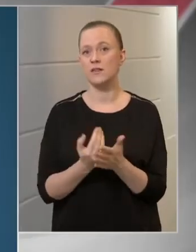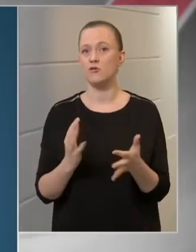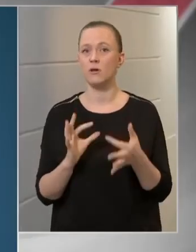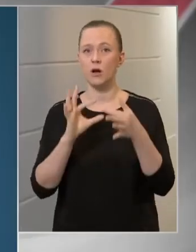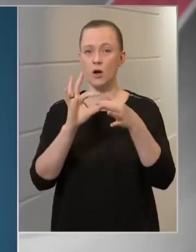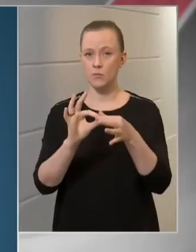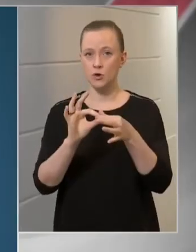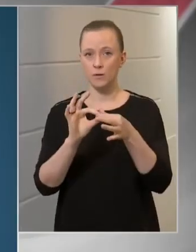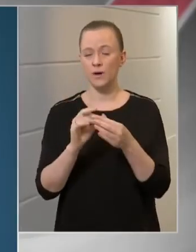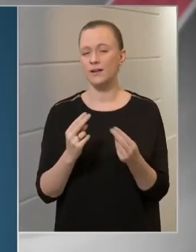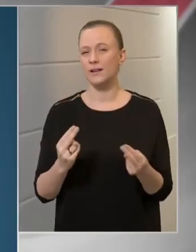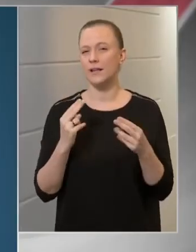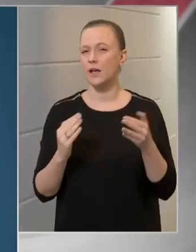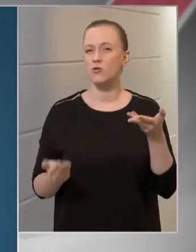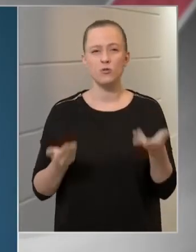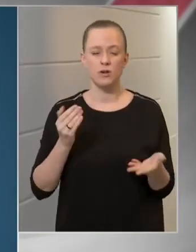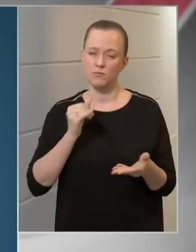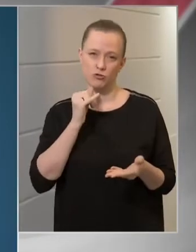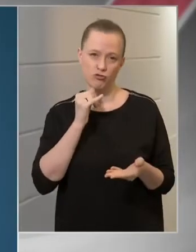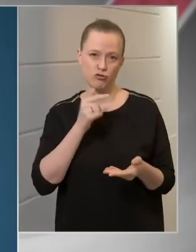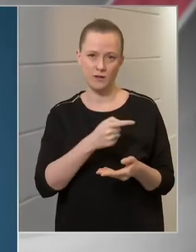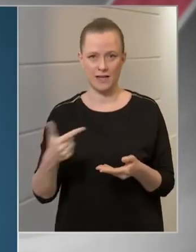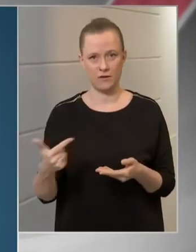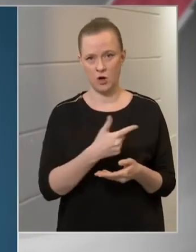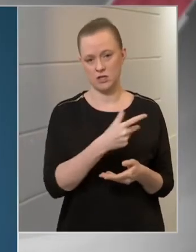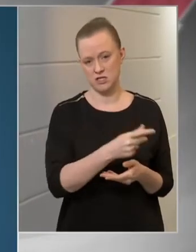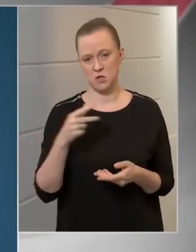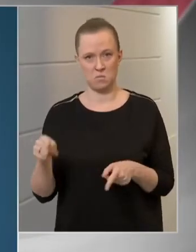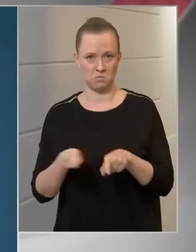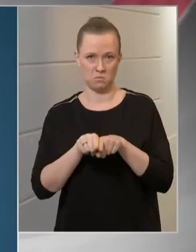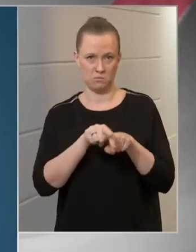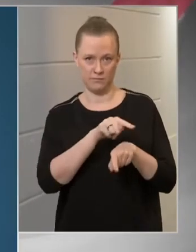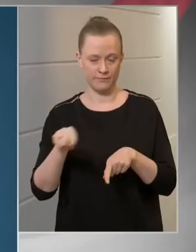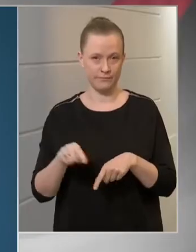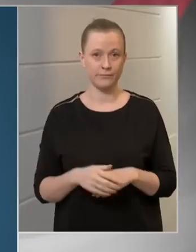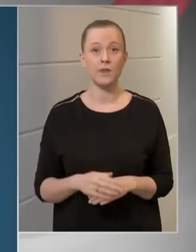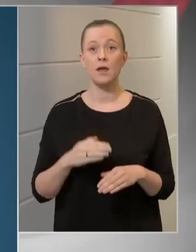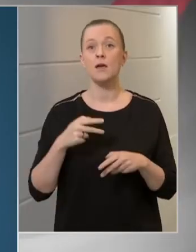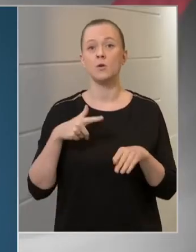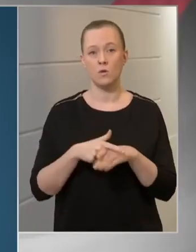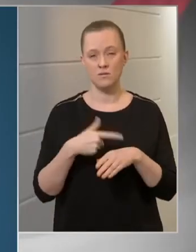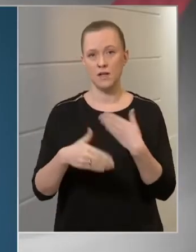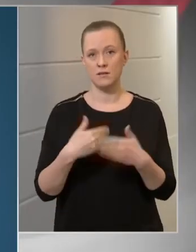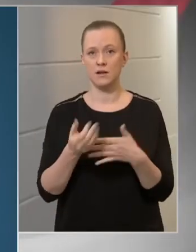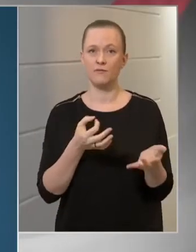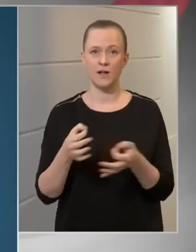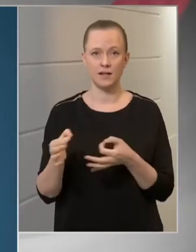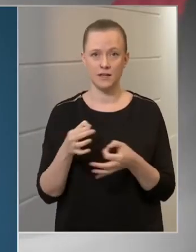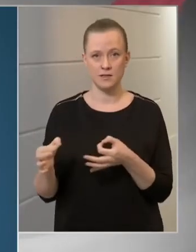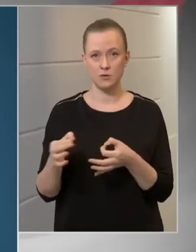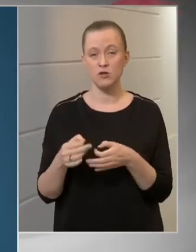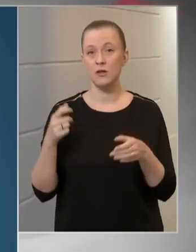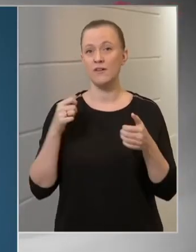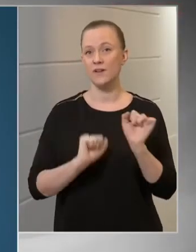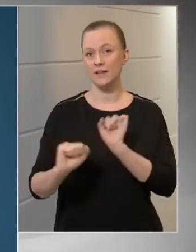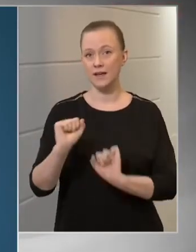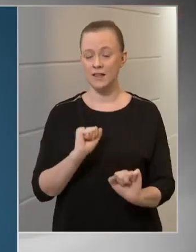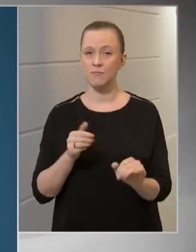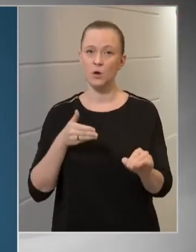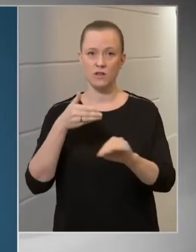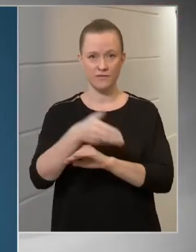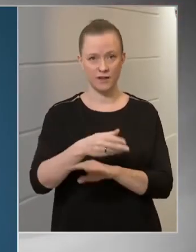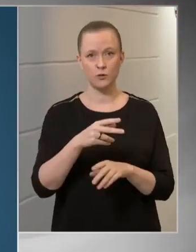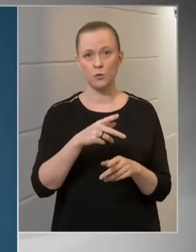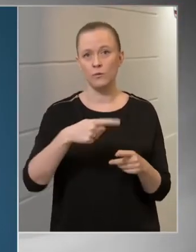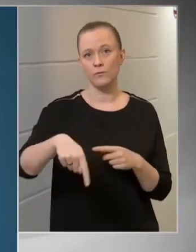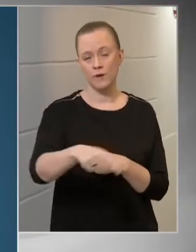kapcsolatban lényeges különbség nincs a két vakcina között. Közben zajlik a felkészülés a védekezésben közvetlenül résztvevő